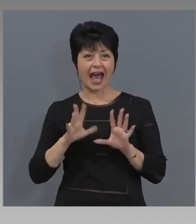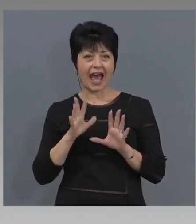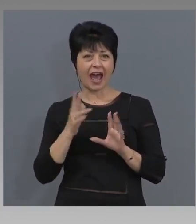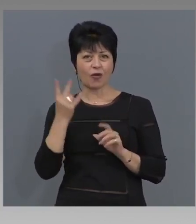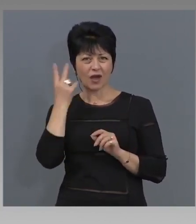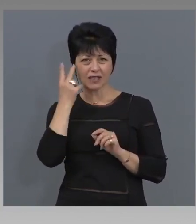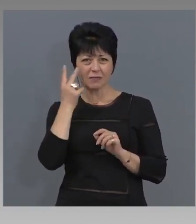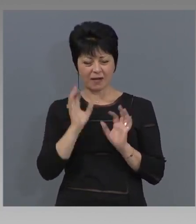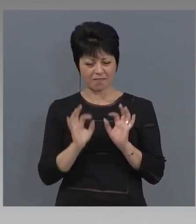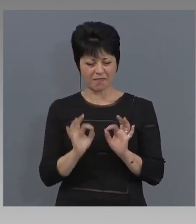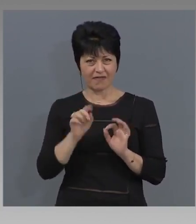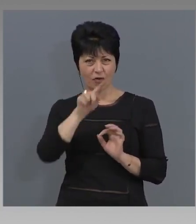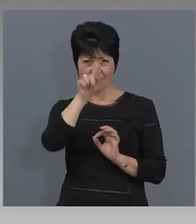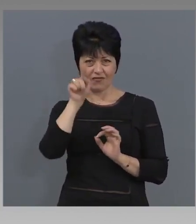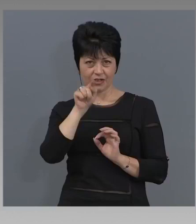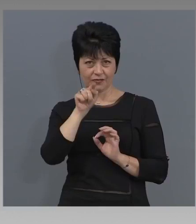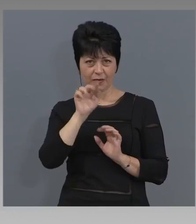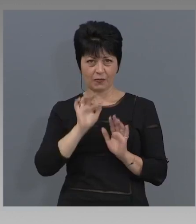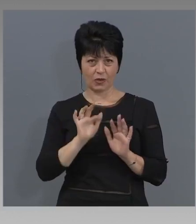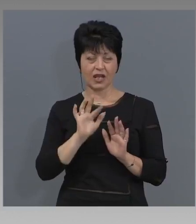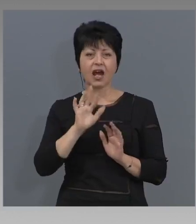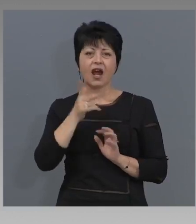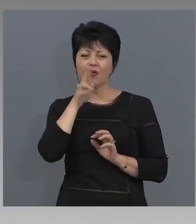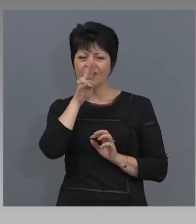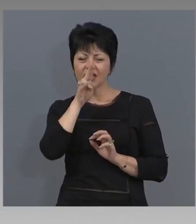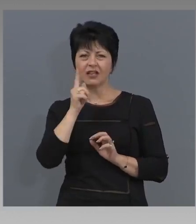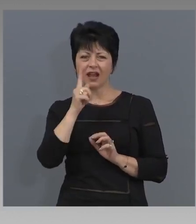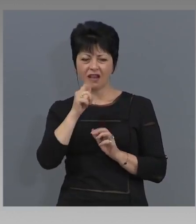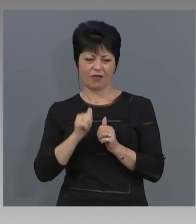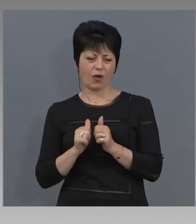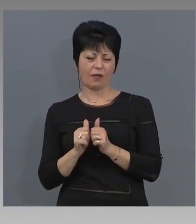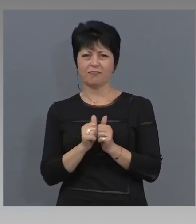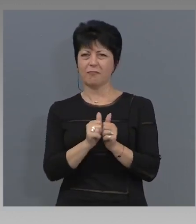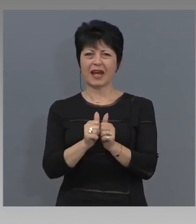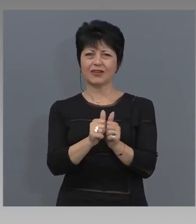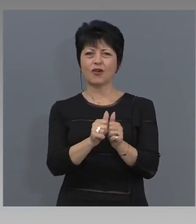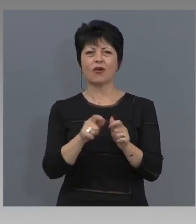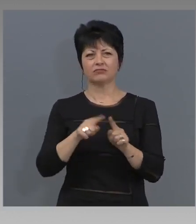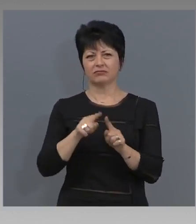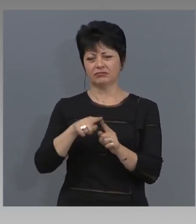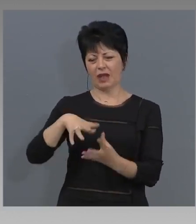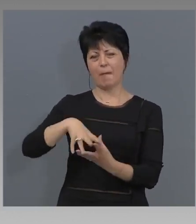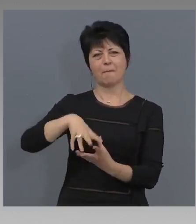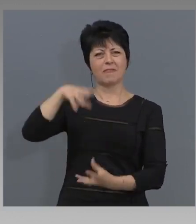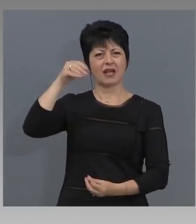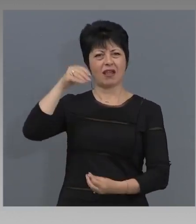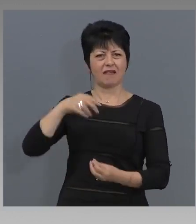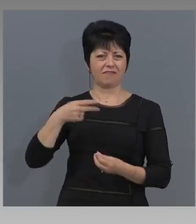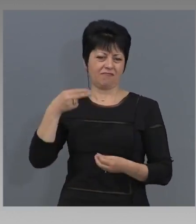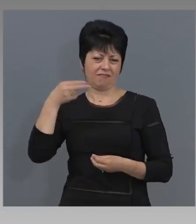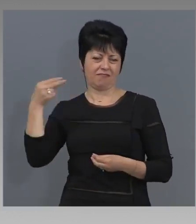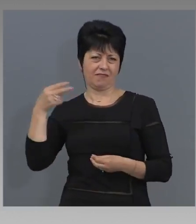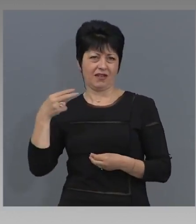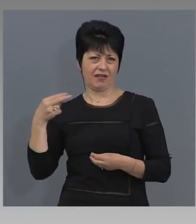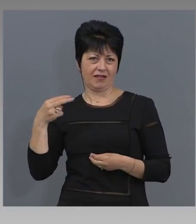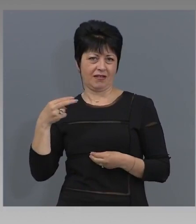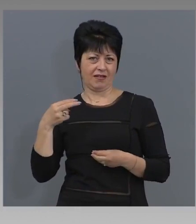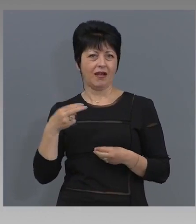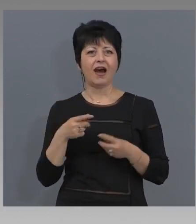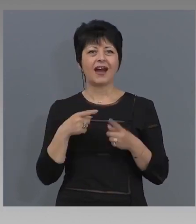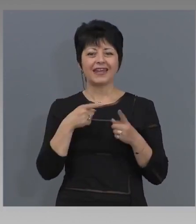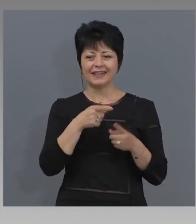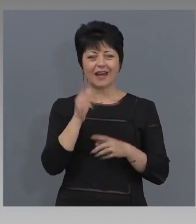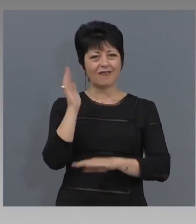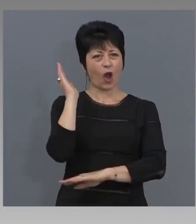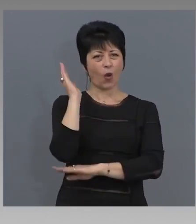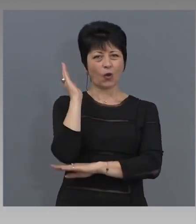въпроса ви, ако видите, че данен партньор бирена компания, това не означава, че ако вие резервирате в този хотел, там заложително ще